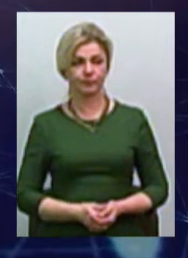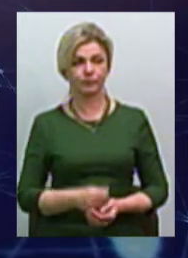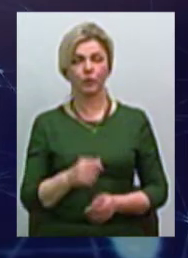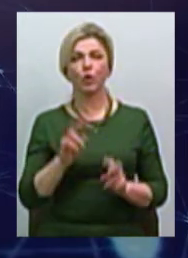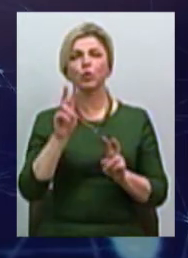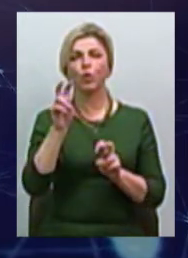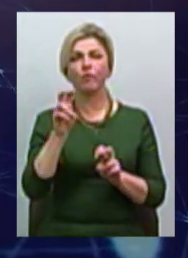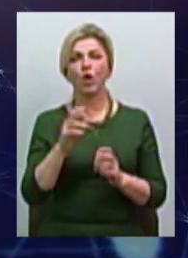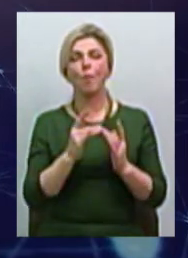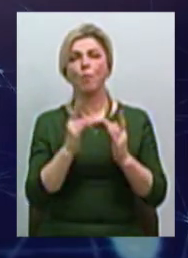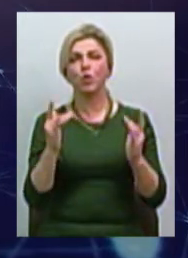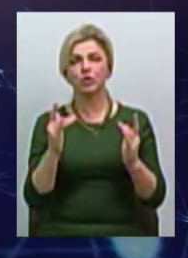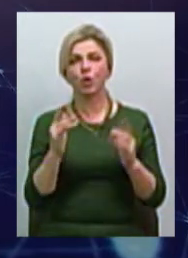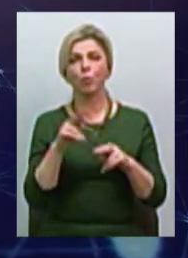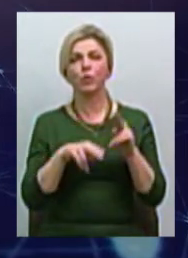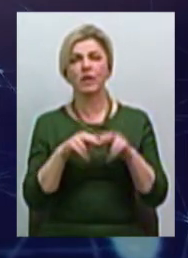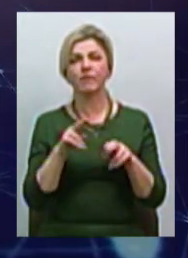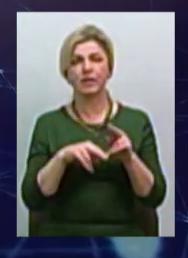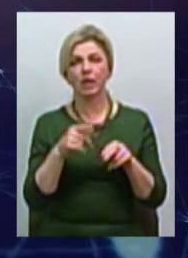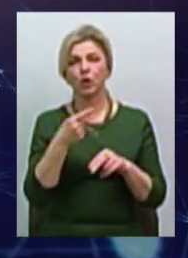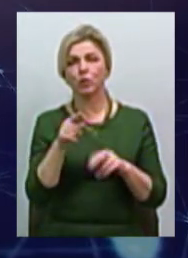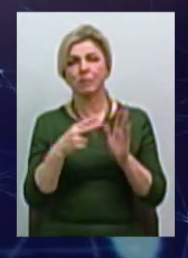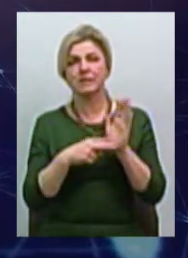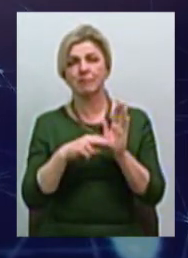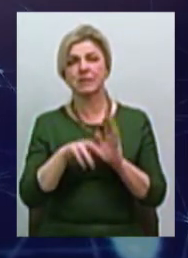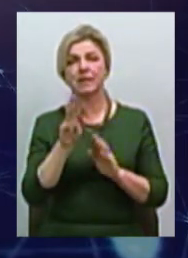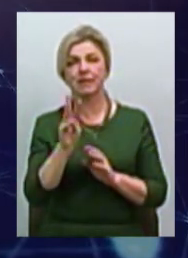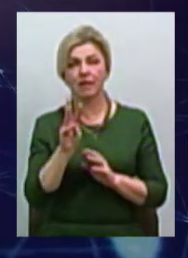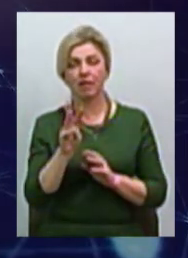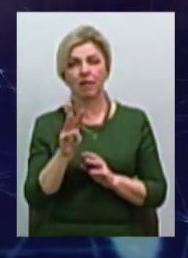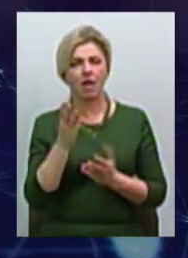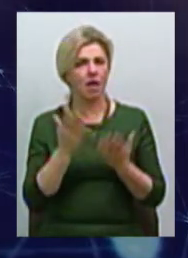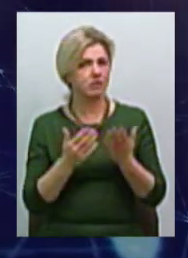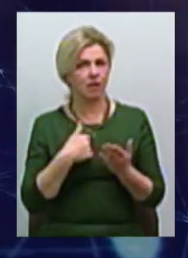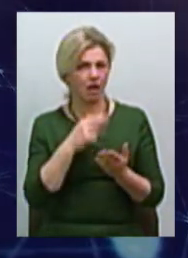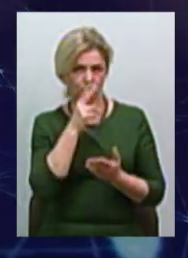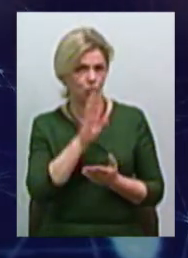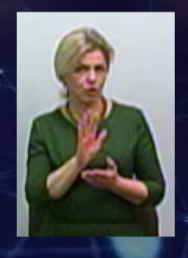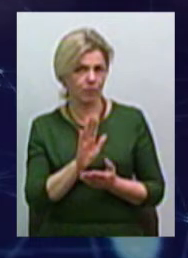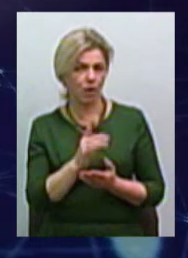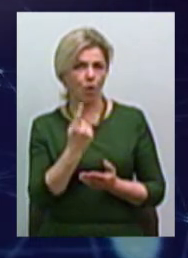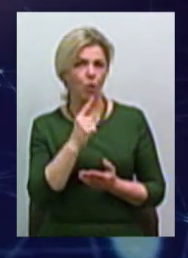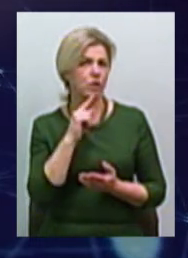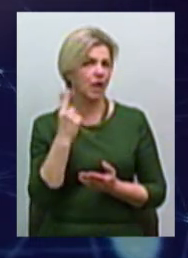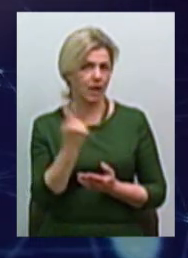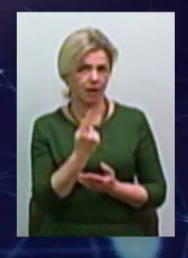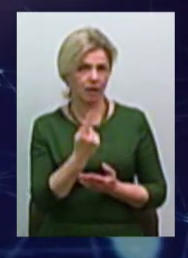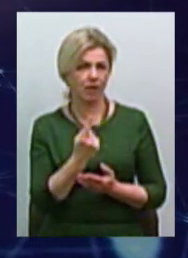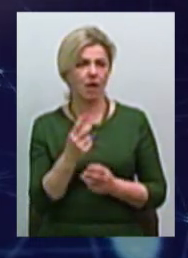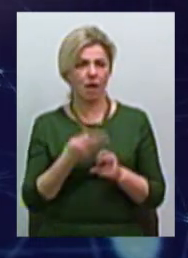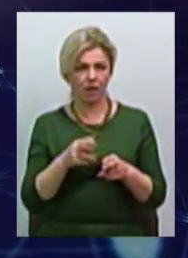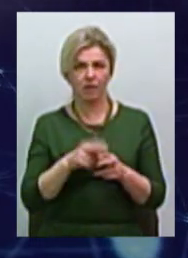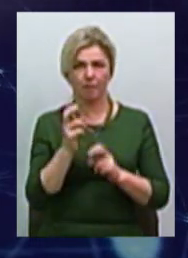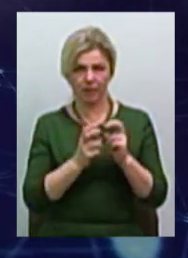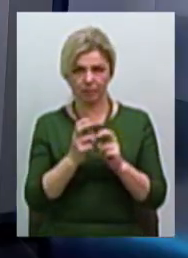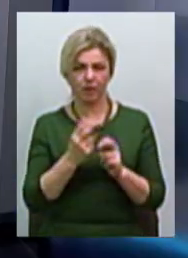ТОВ «Мостобудівний загін» номер 73. Якщо я не помиляюсь, не один рік це підприємство зберігає